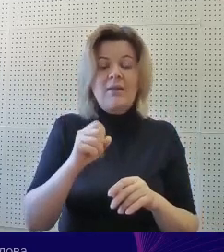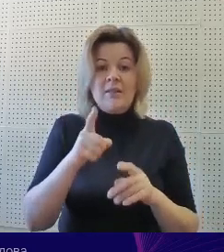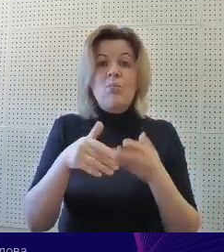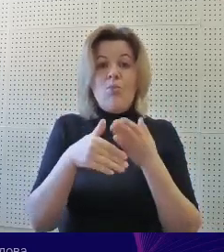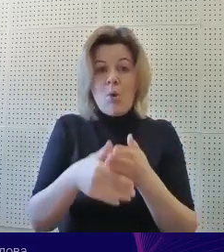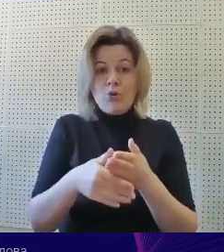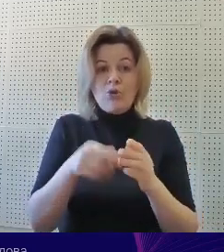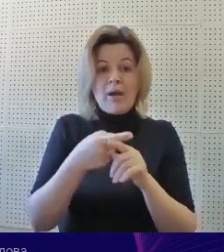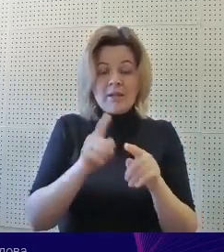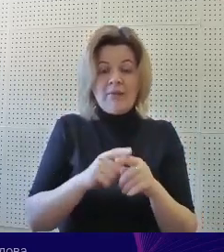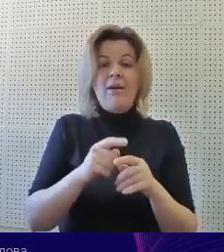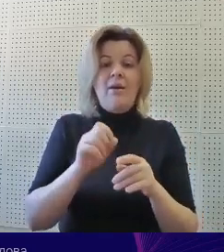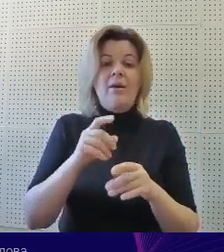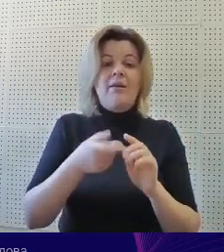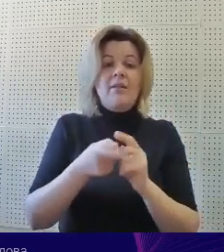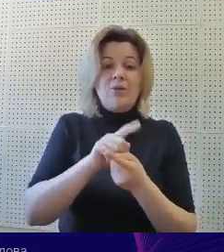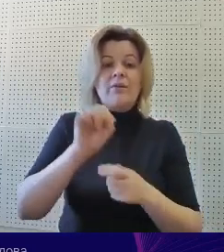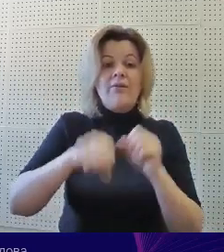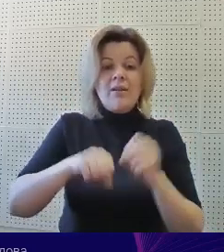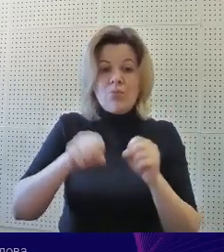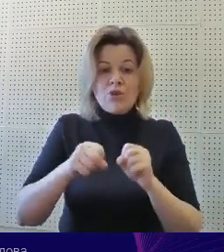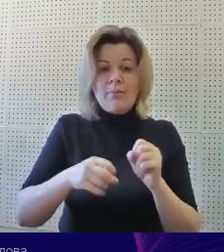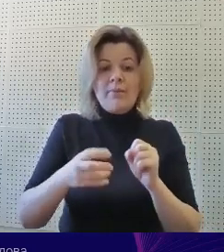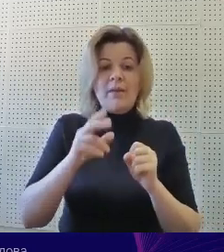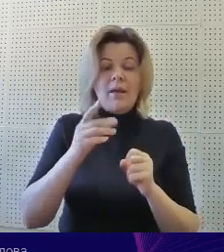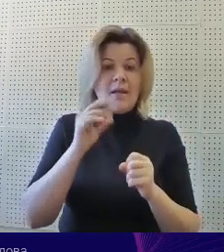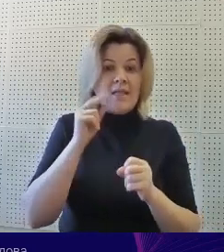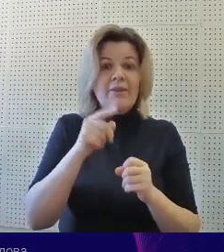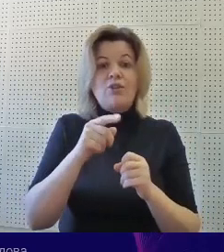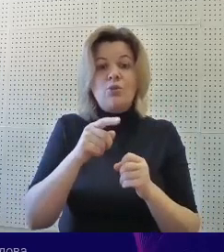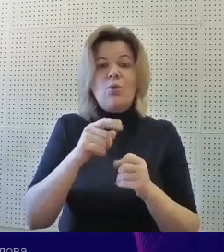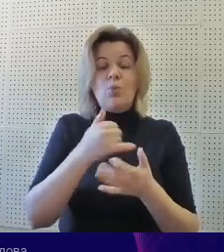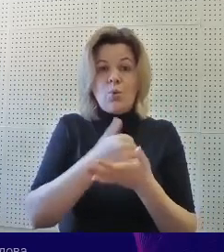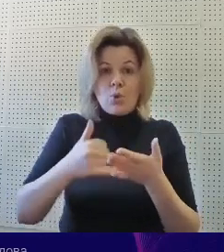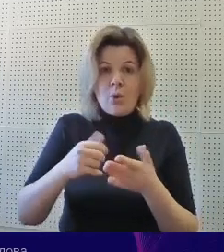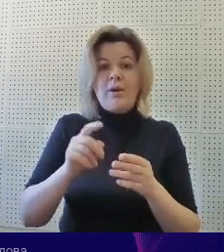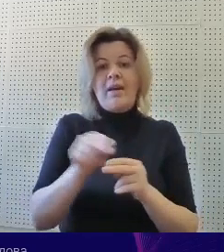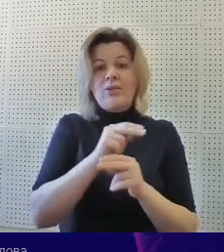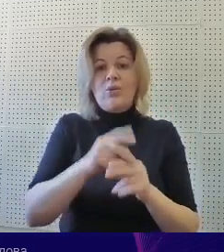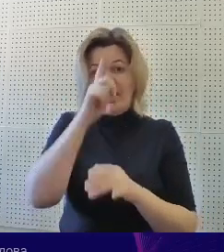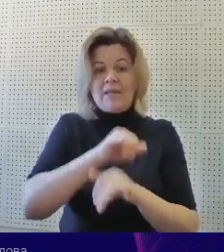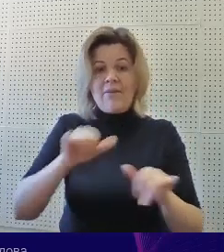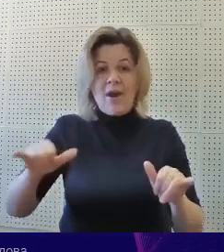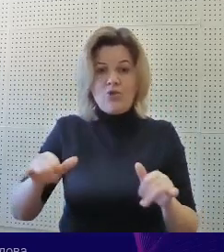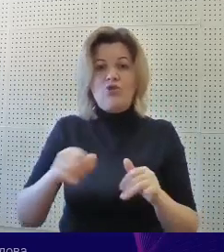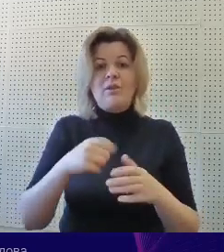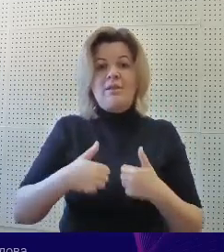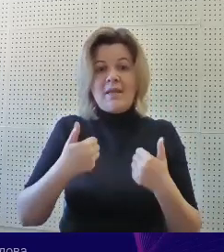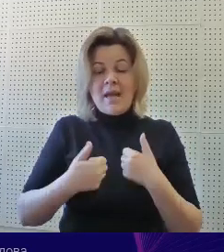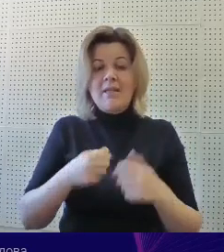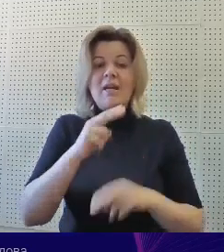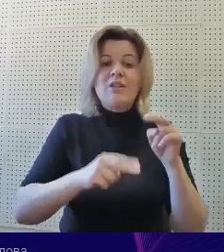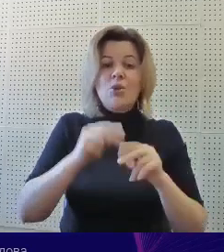с его помощью становится возможным проектировать урок или коррекционно развивающее занятие выстраивая сценарий в